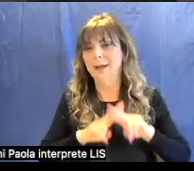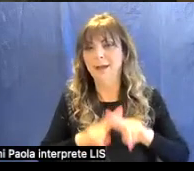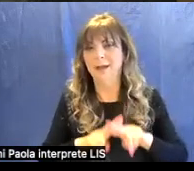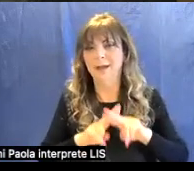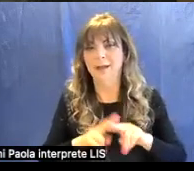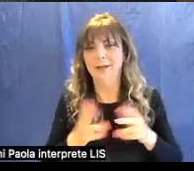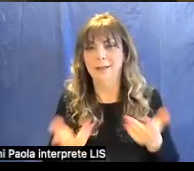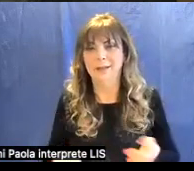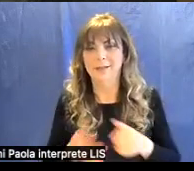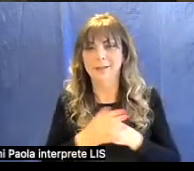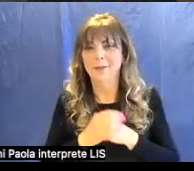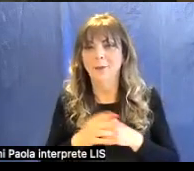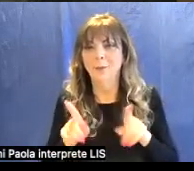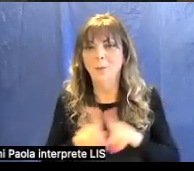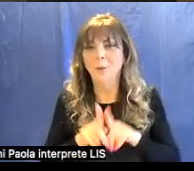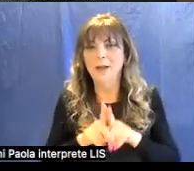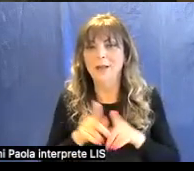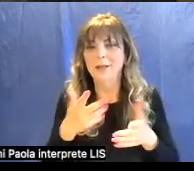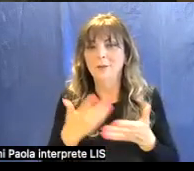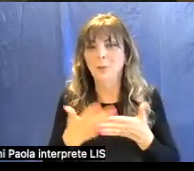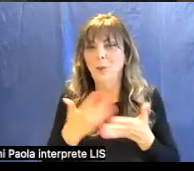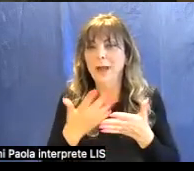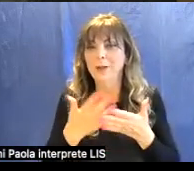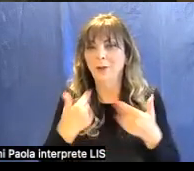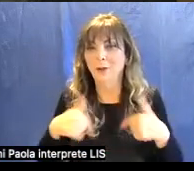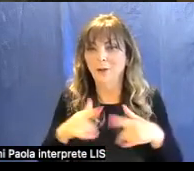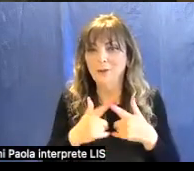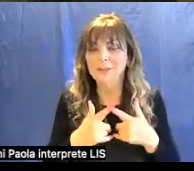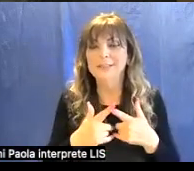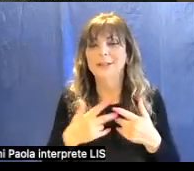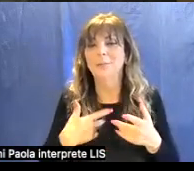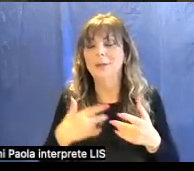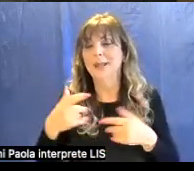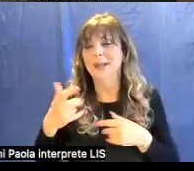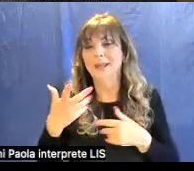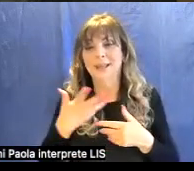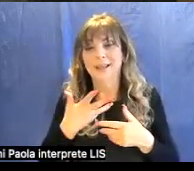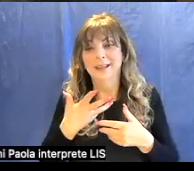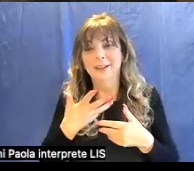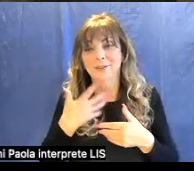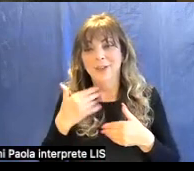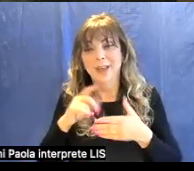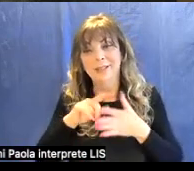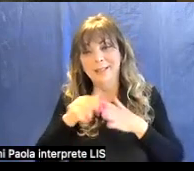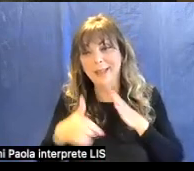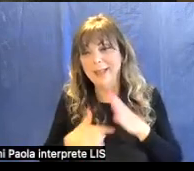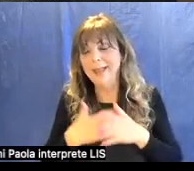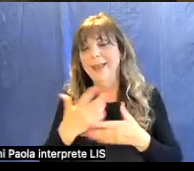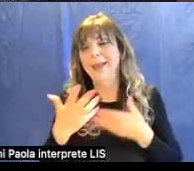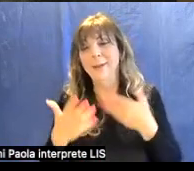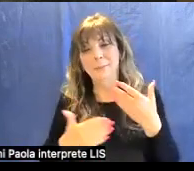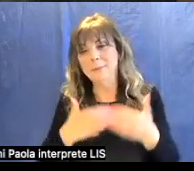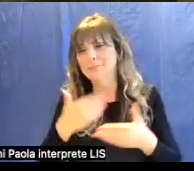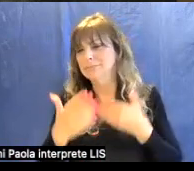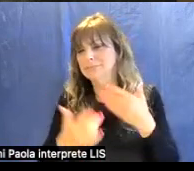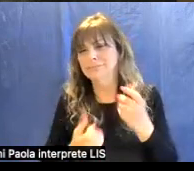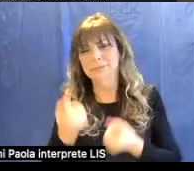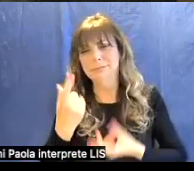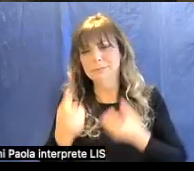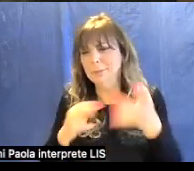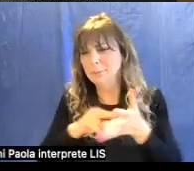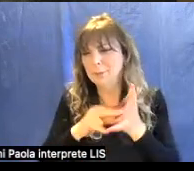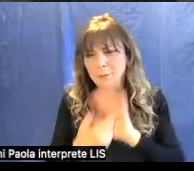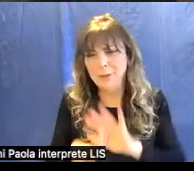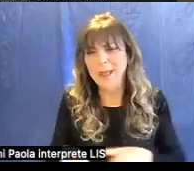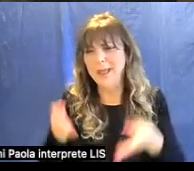nostro che per cosa che segue avversa nelle situazioni dei governi con la costanza e virtù dell'animo suo resiste e risolve contemperanza ogni